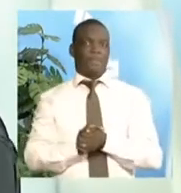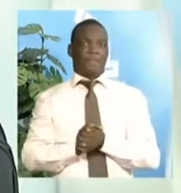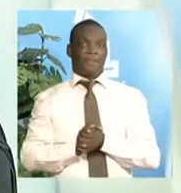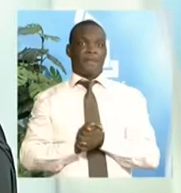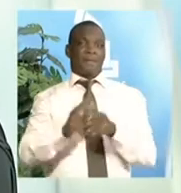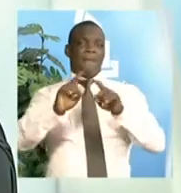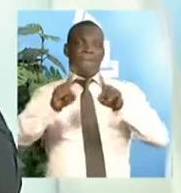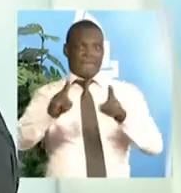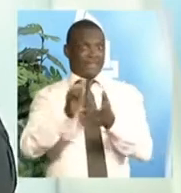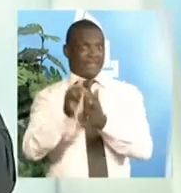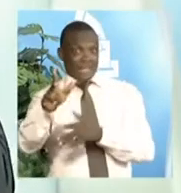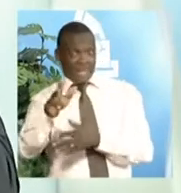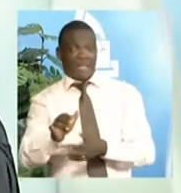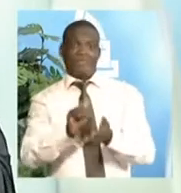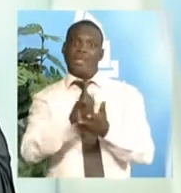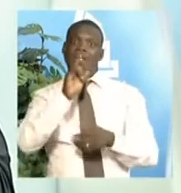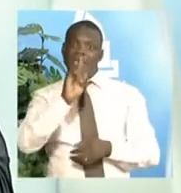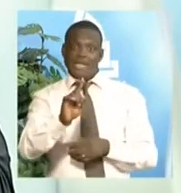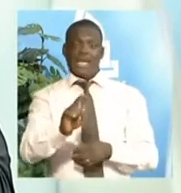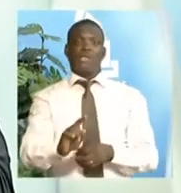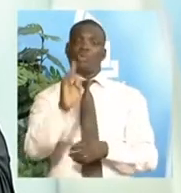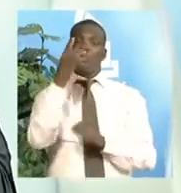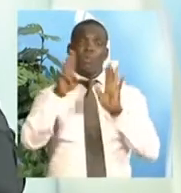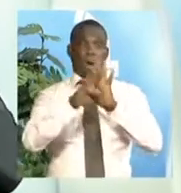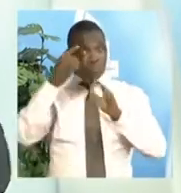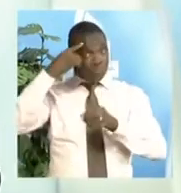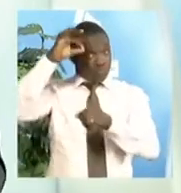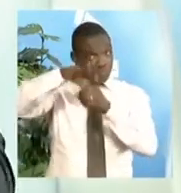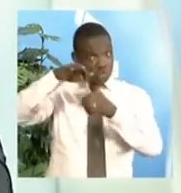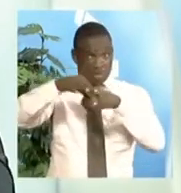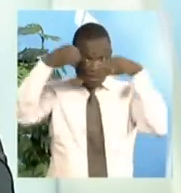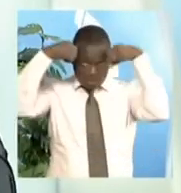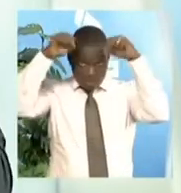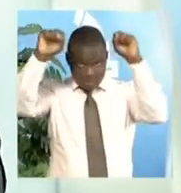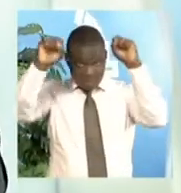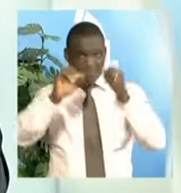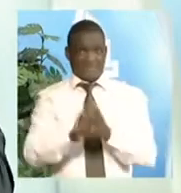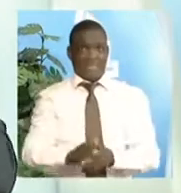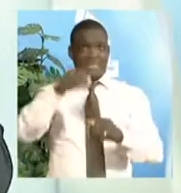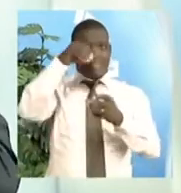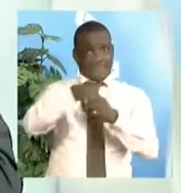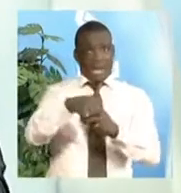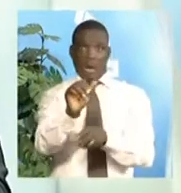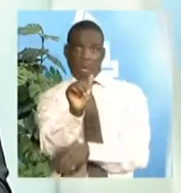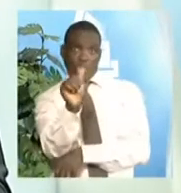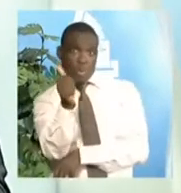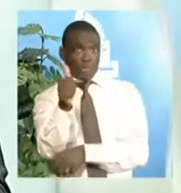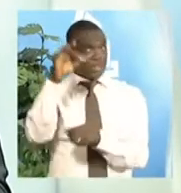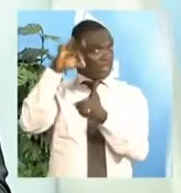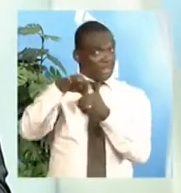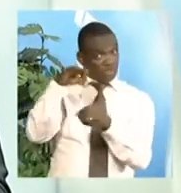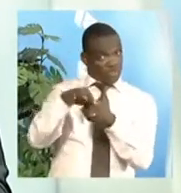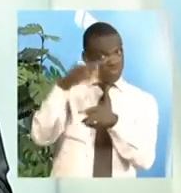qu'en matière d'élection du président de la République. Dans les autres élections, le personnel d'Astrent ne vote pas du tout.